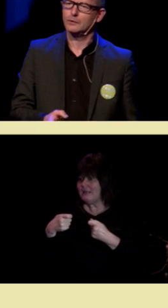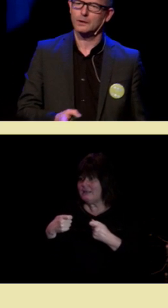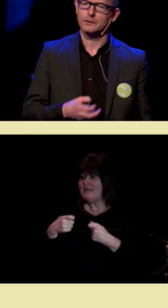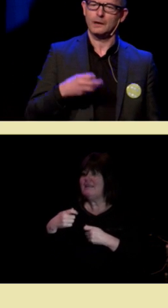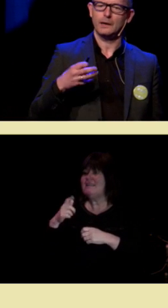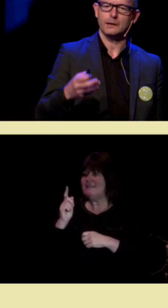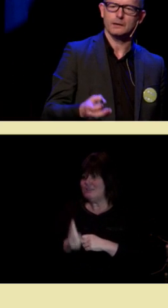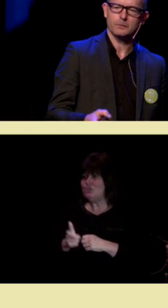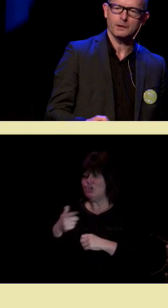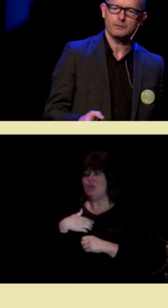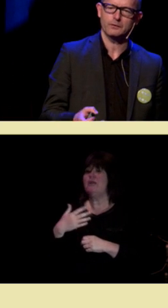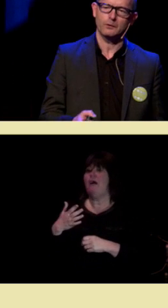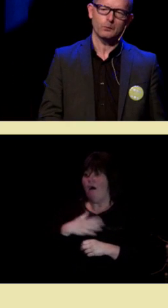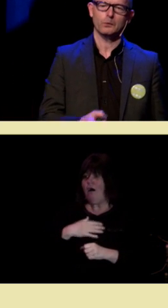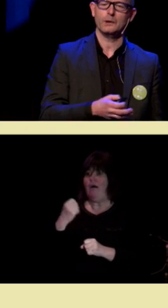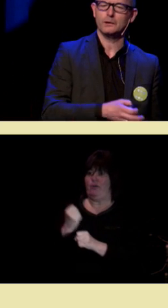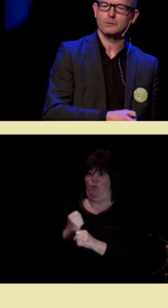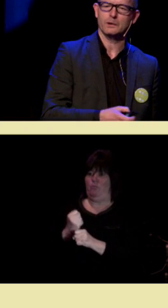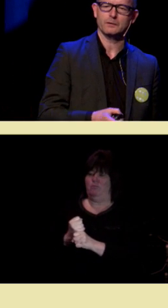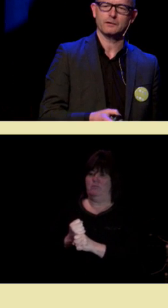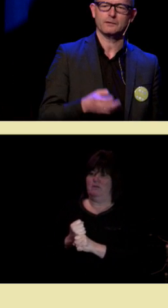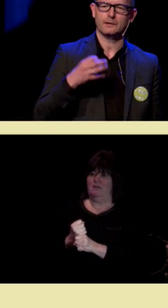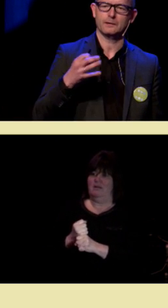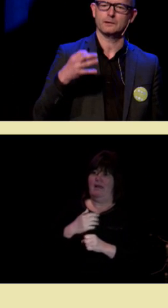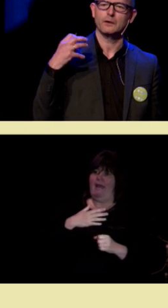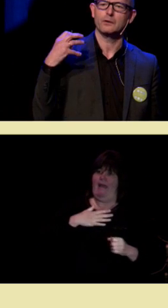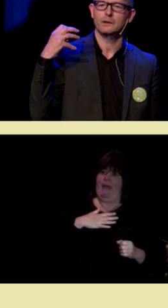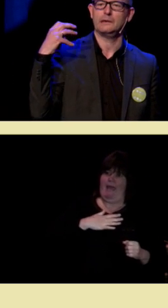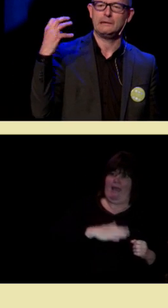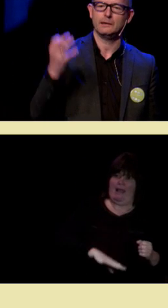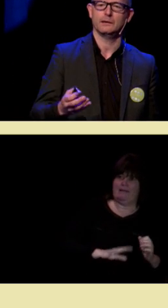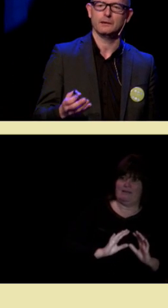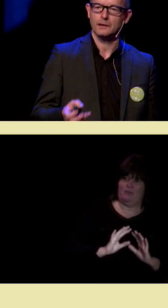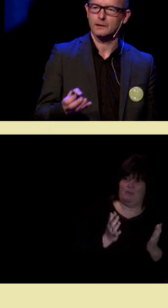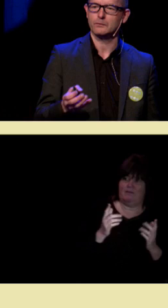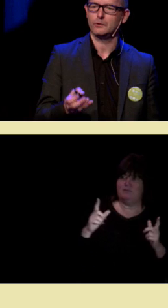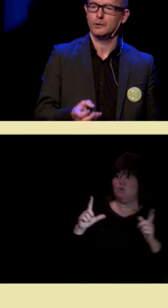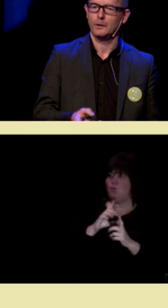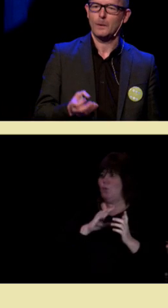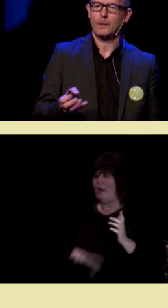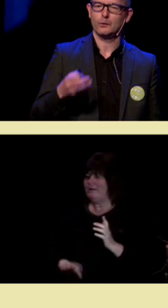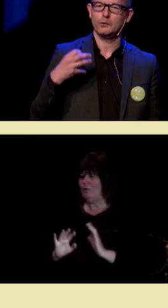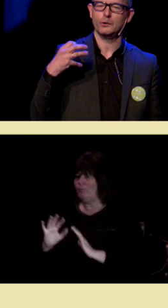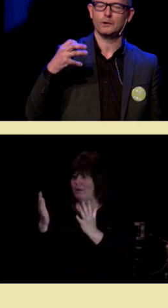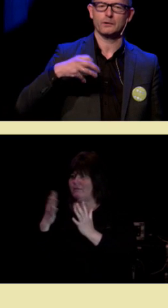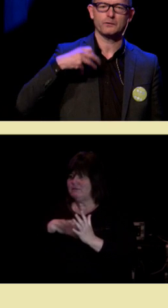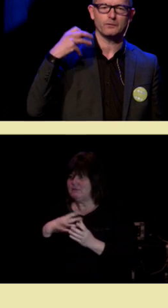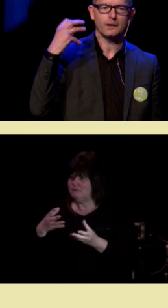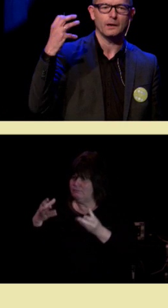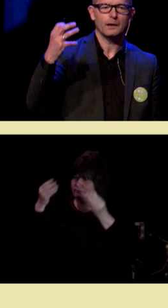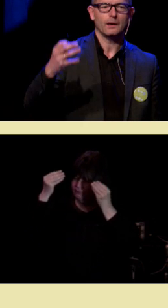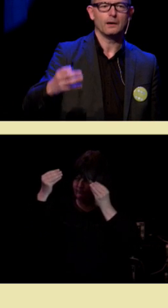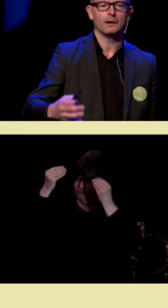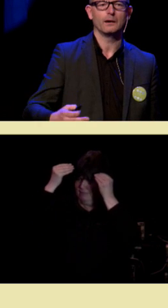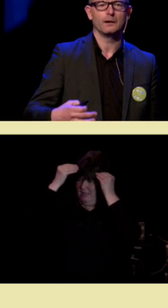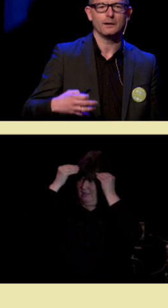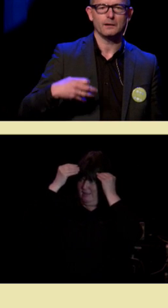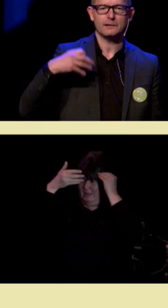Fordi at heldige opplevelser og uheldige opplevelser setter seg alle i hjernen vår og gjør at vi